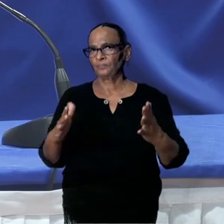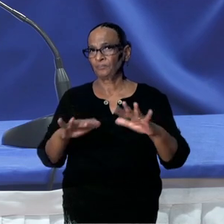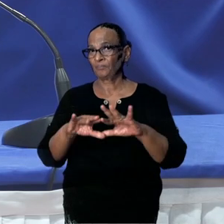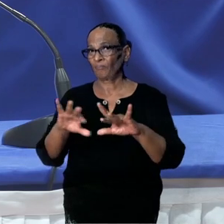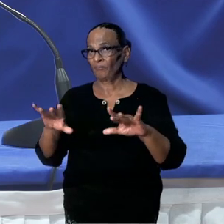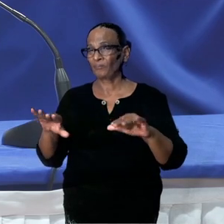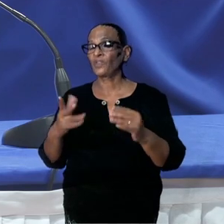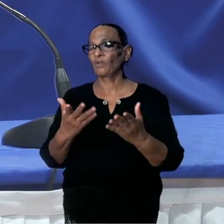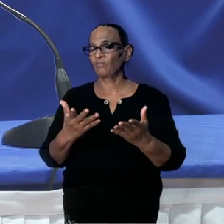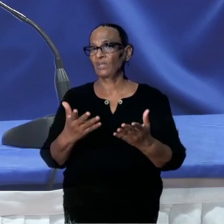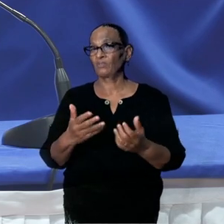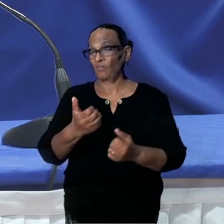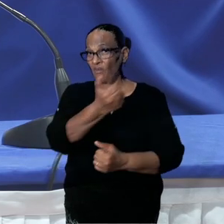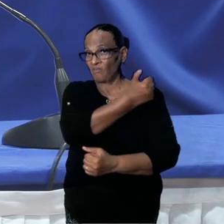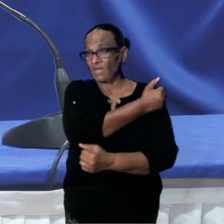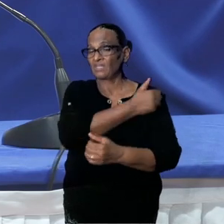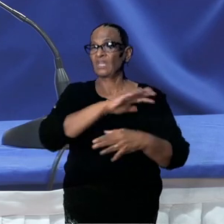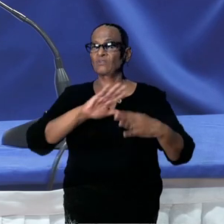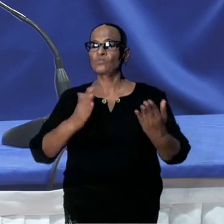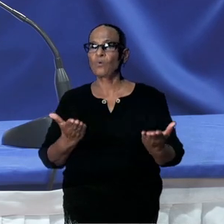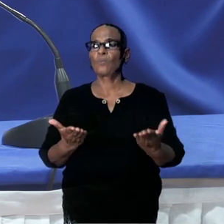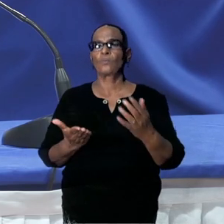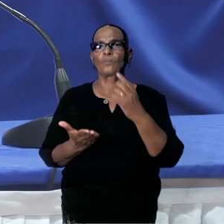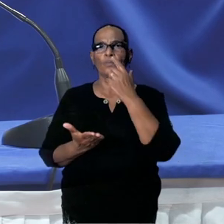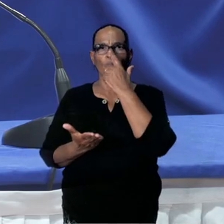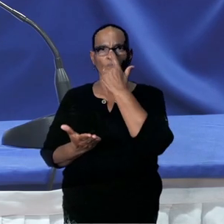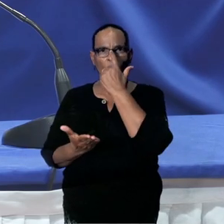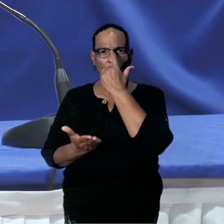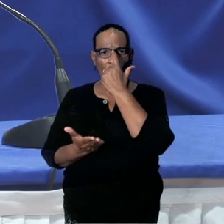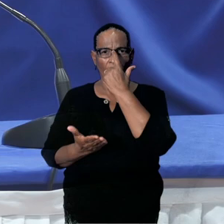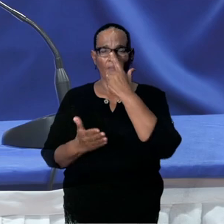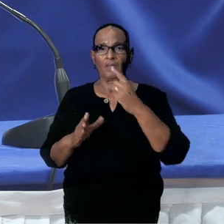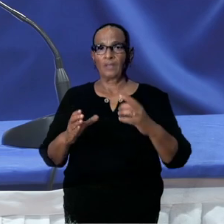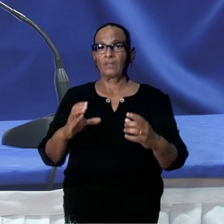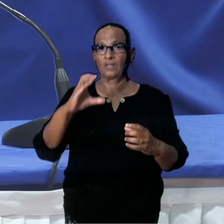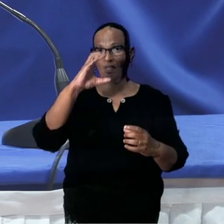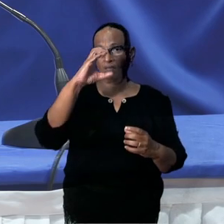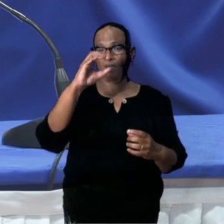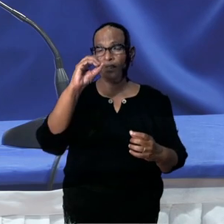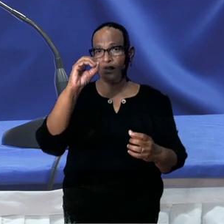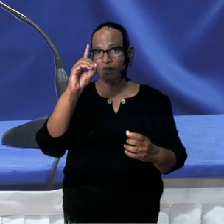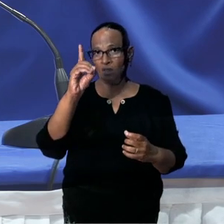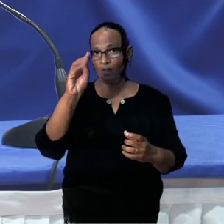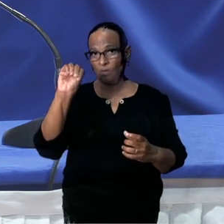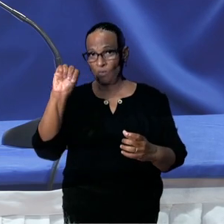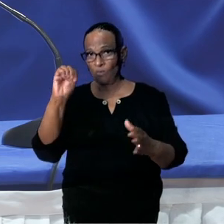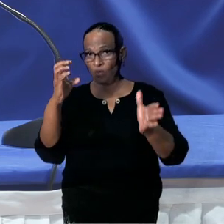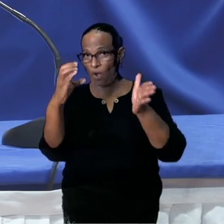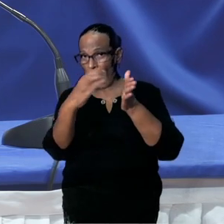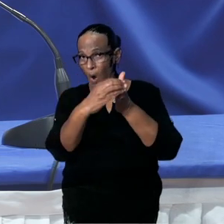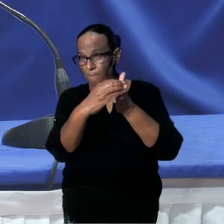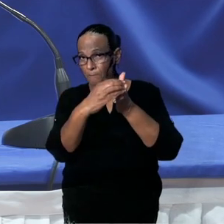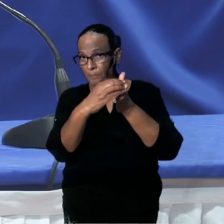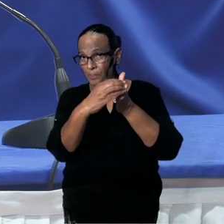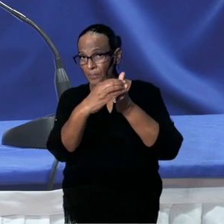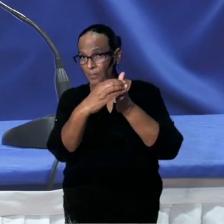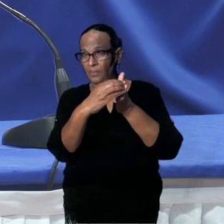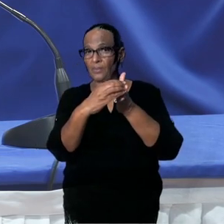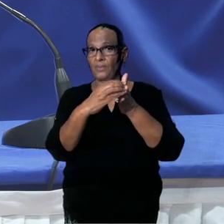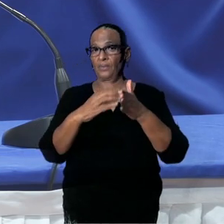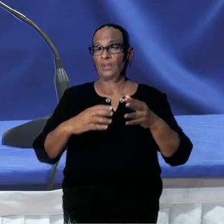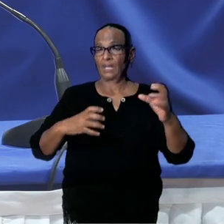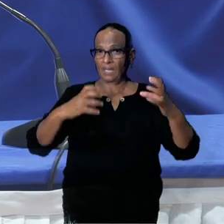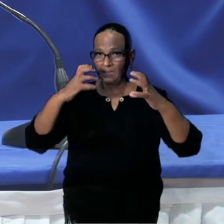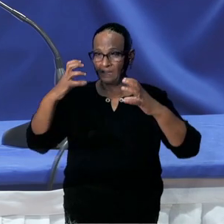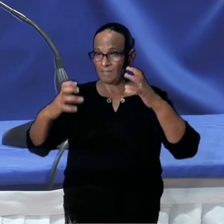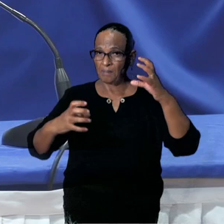zo'n vaccin krijgen we dan die codes op een bepaalde machine die de eiwitten van